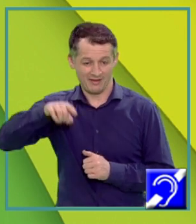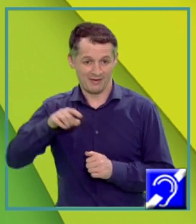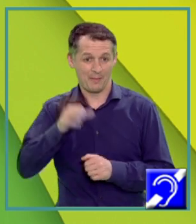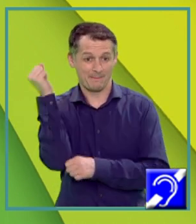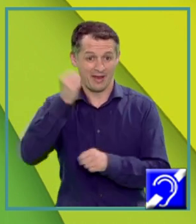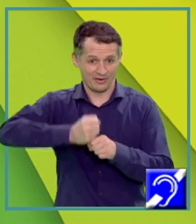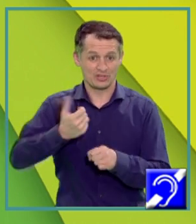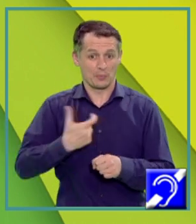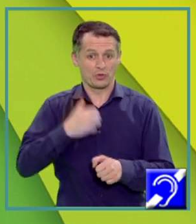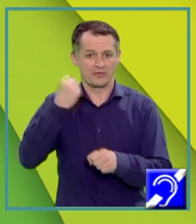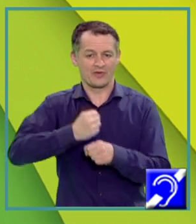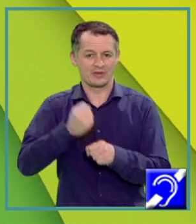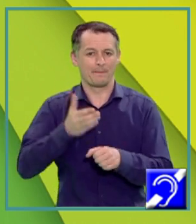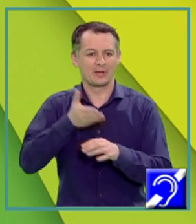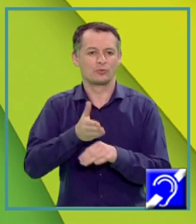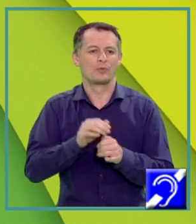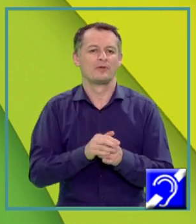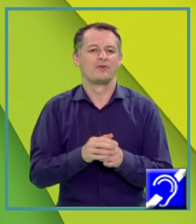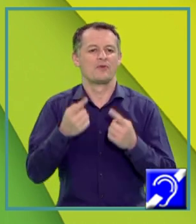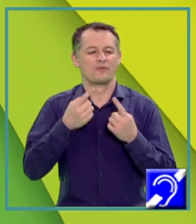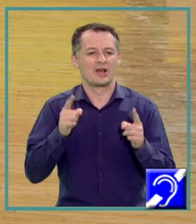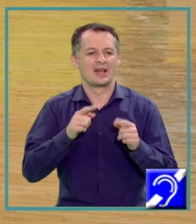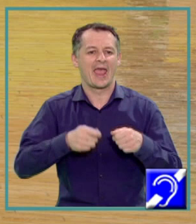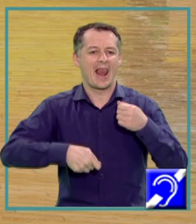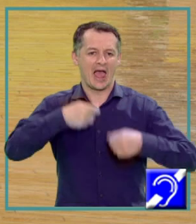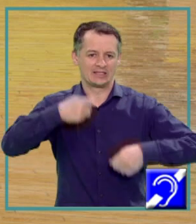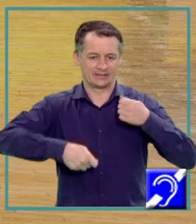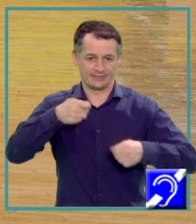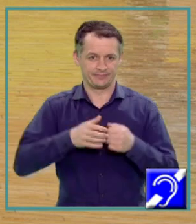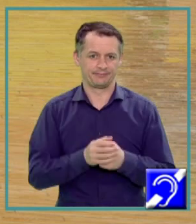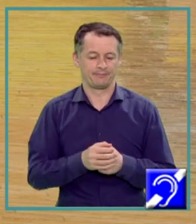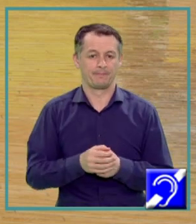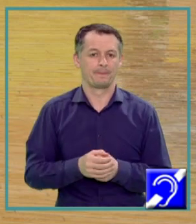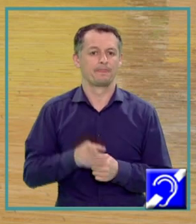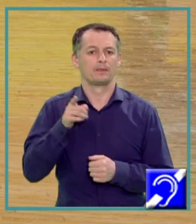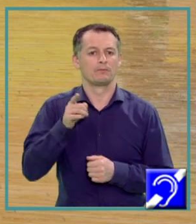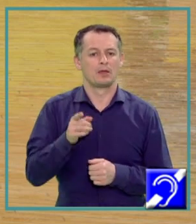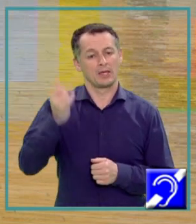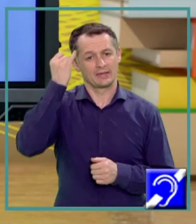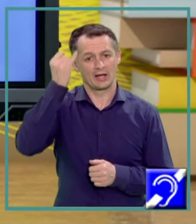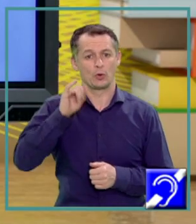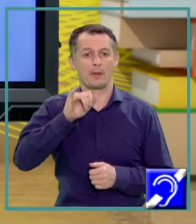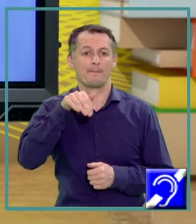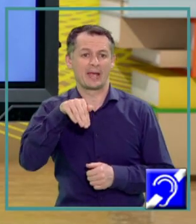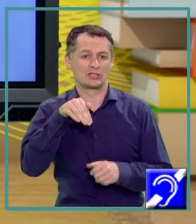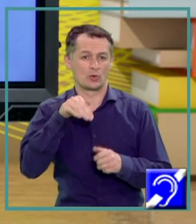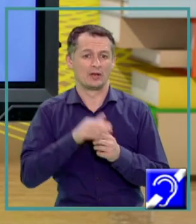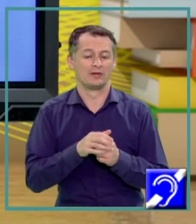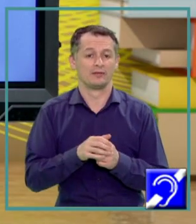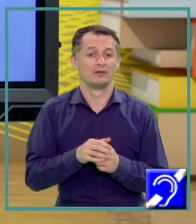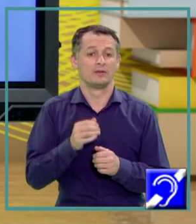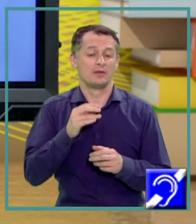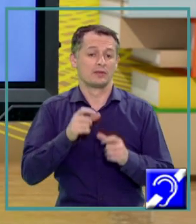pot propaga doar printr-un mediu elastic. Predicțiile lui Maxwell referitoare la undele